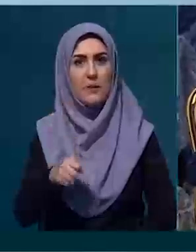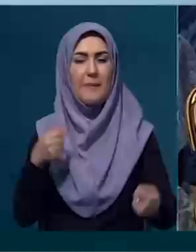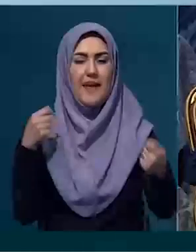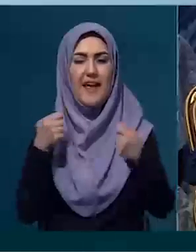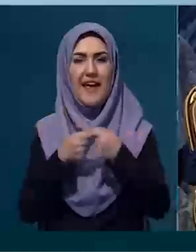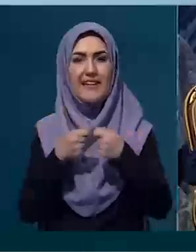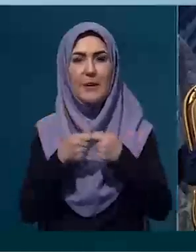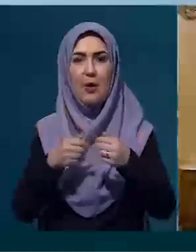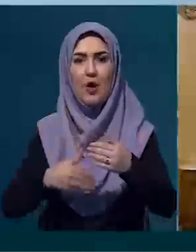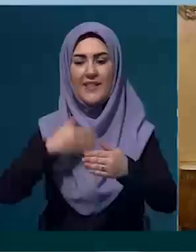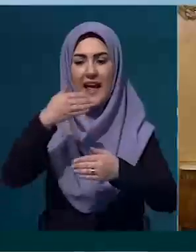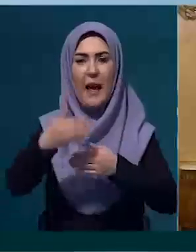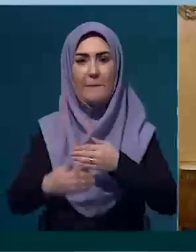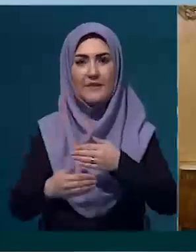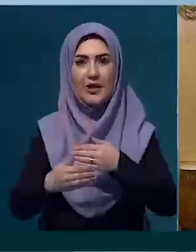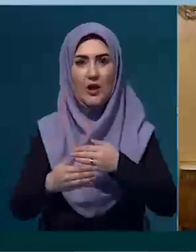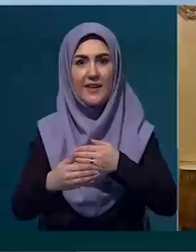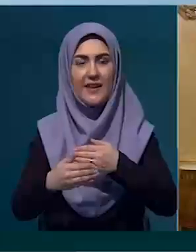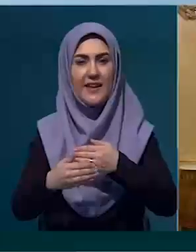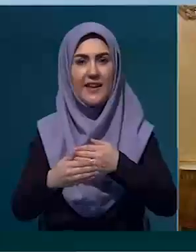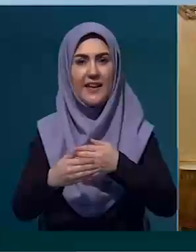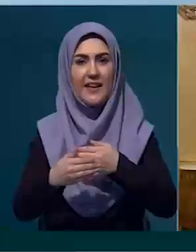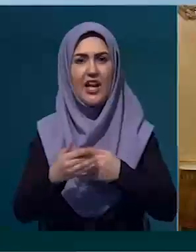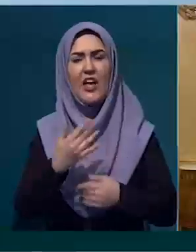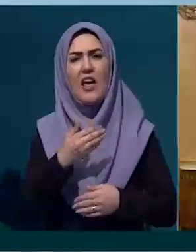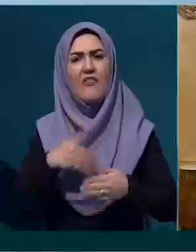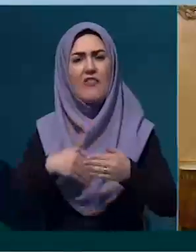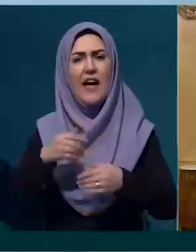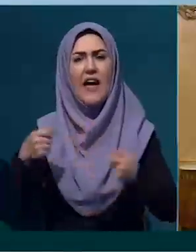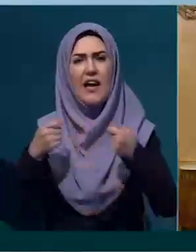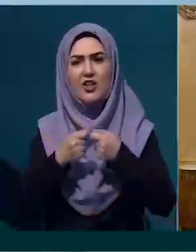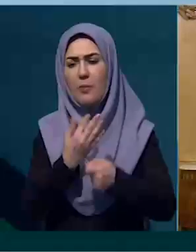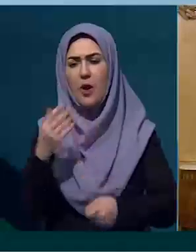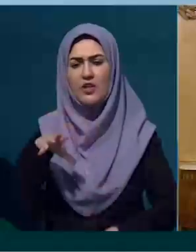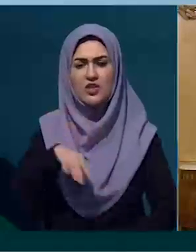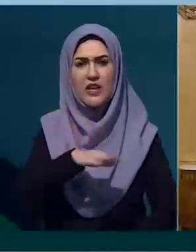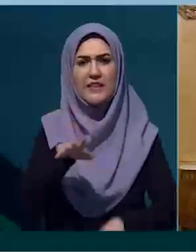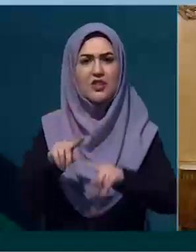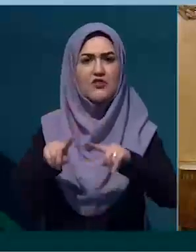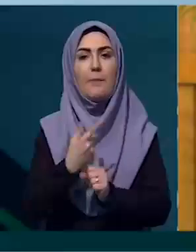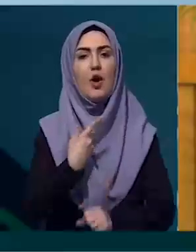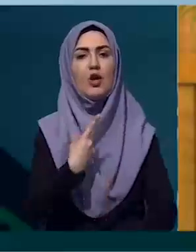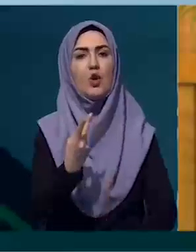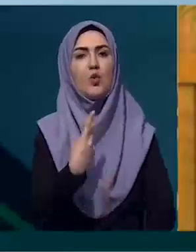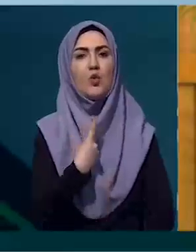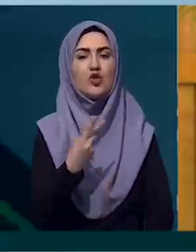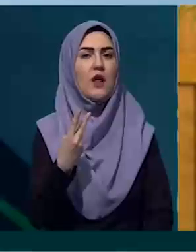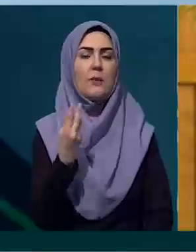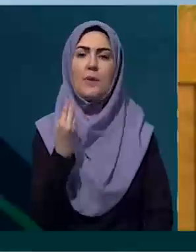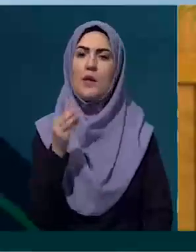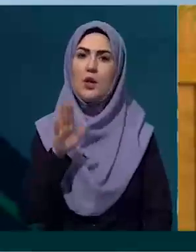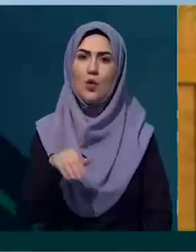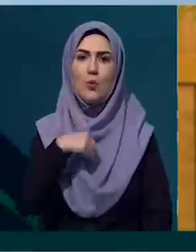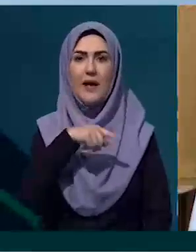همسایگی رو، چند جانب گرائی رو تقویت کنه ما در سیاست